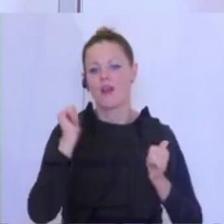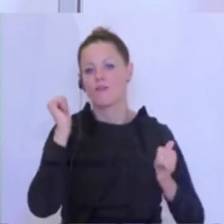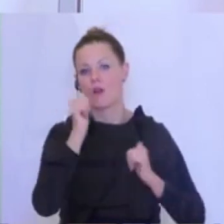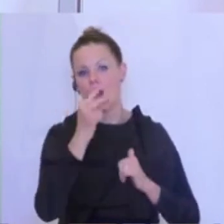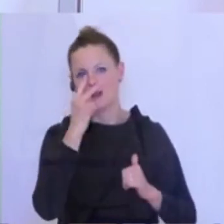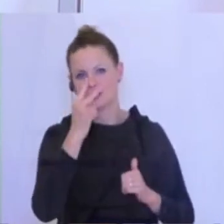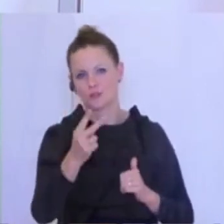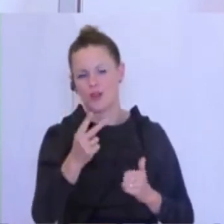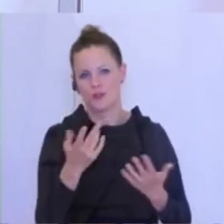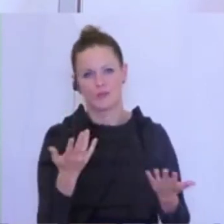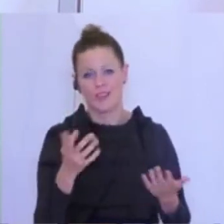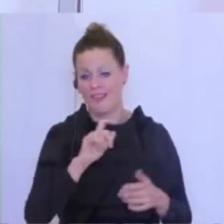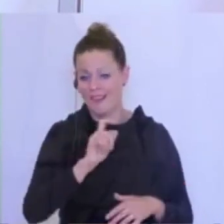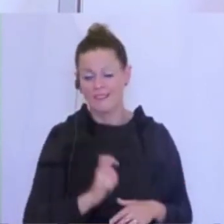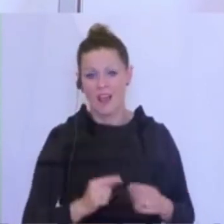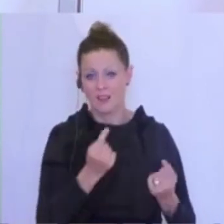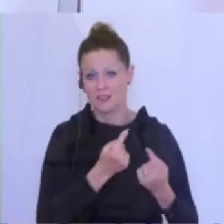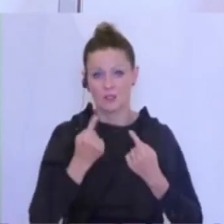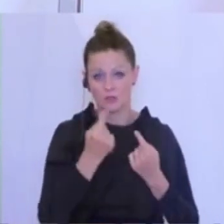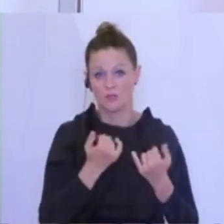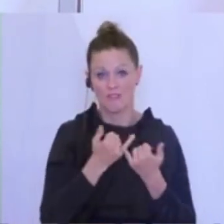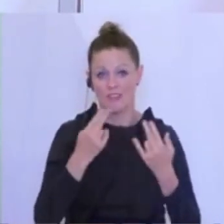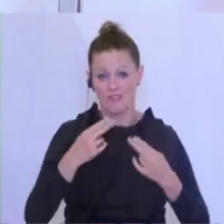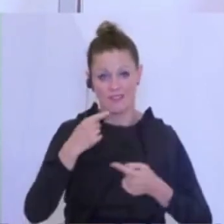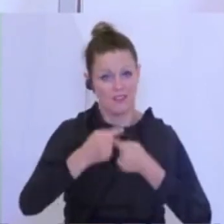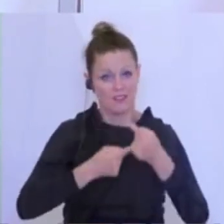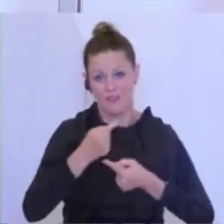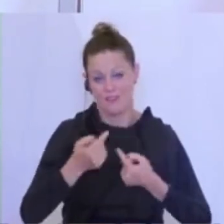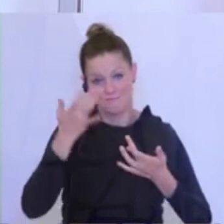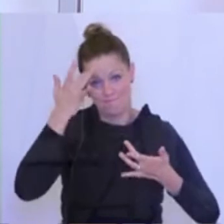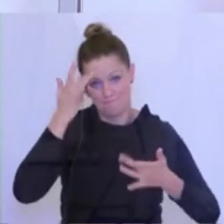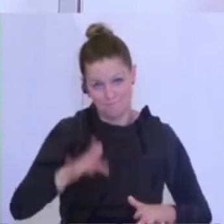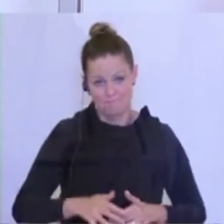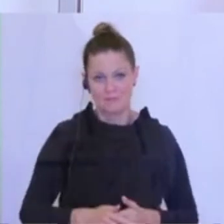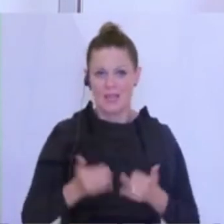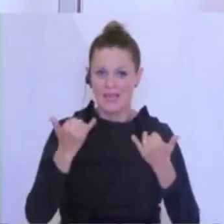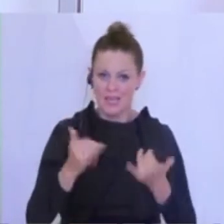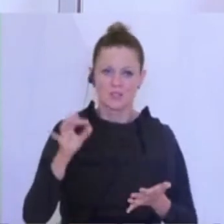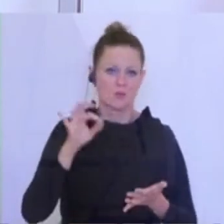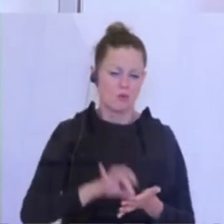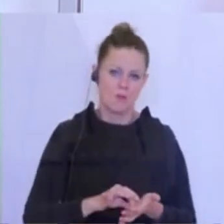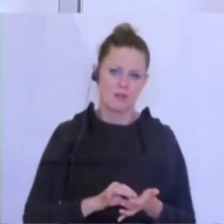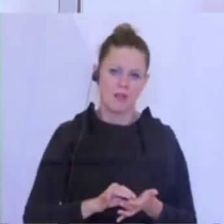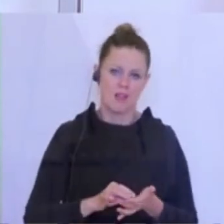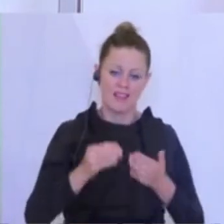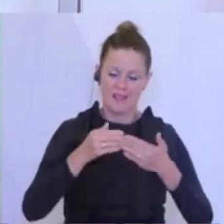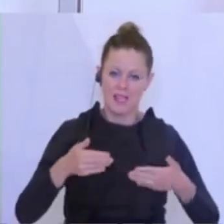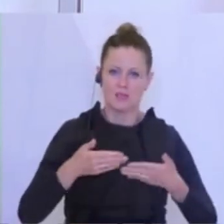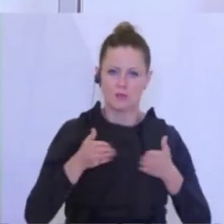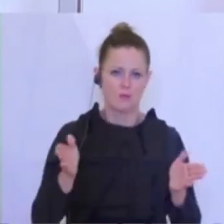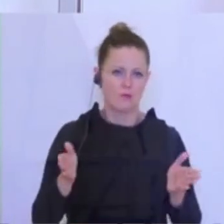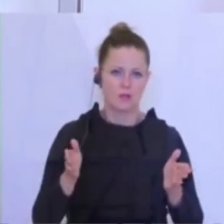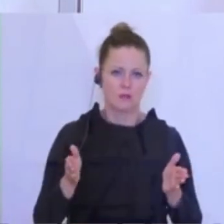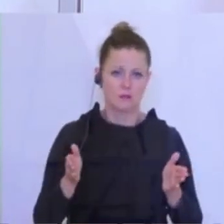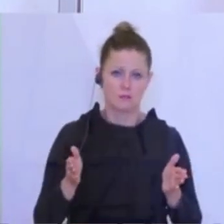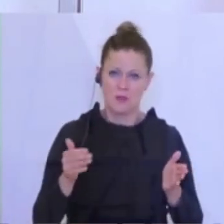die Situation in Italien entwickeln wird. Derzeit gibt es keine Basis dafür, über eine Grenzeöffnung zu